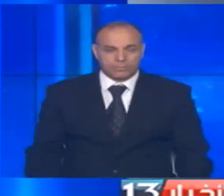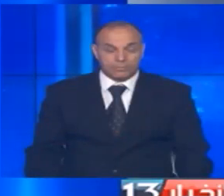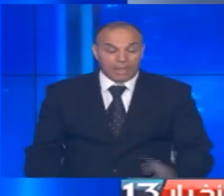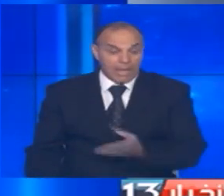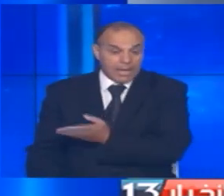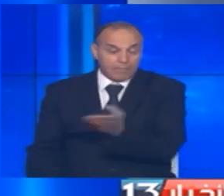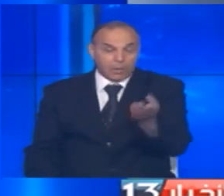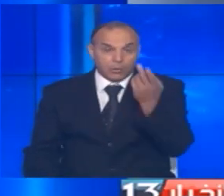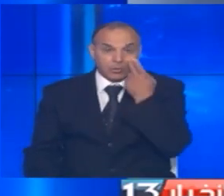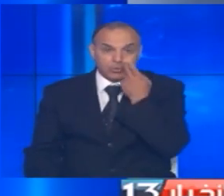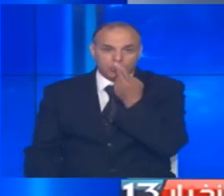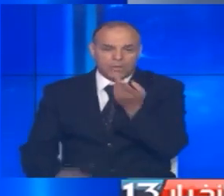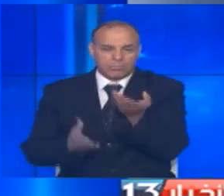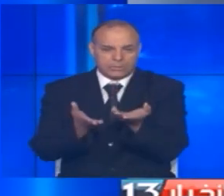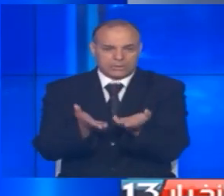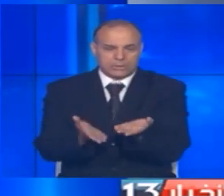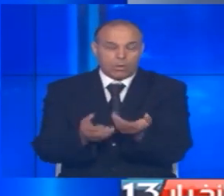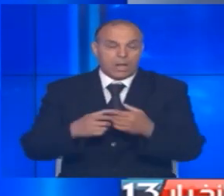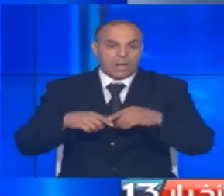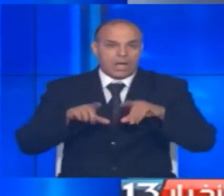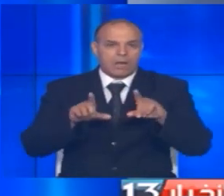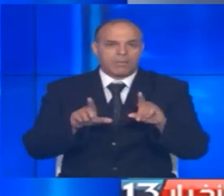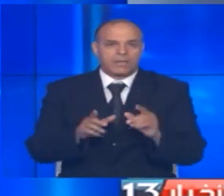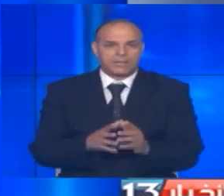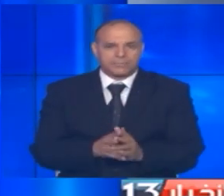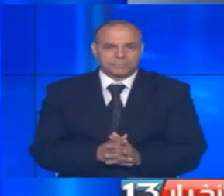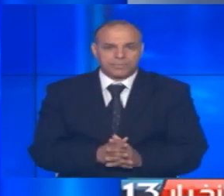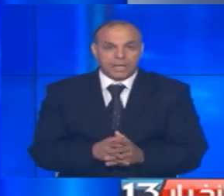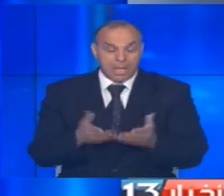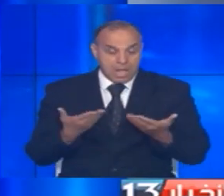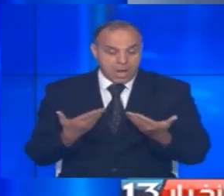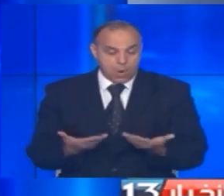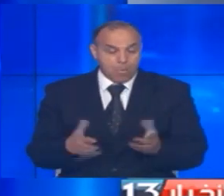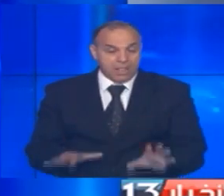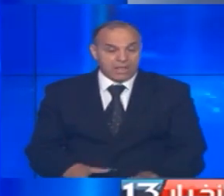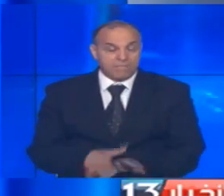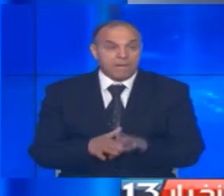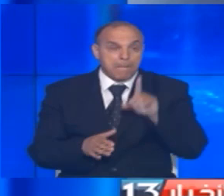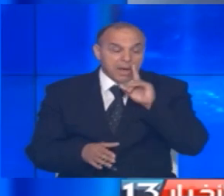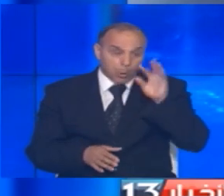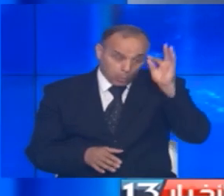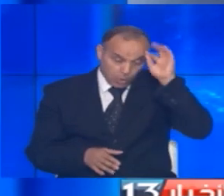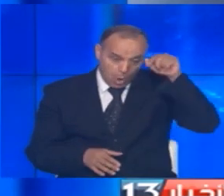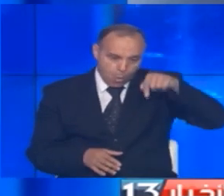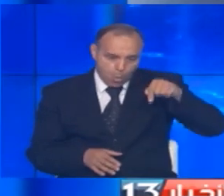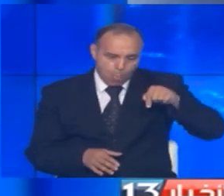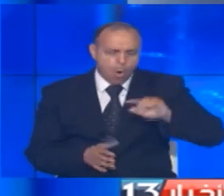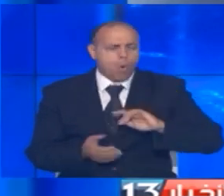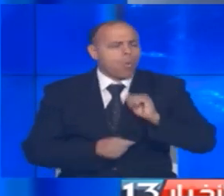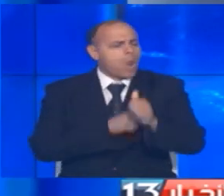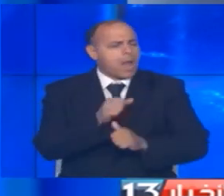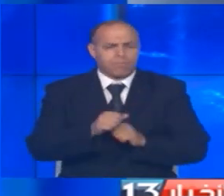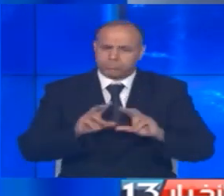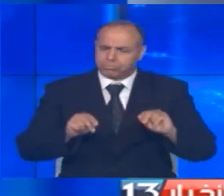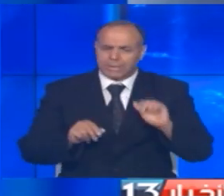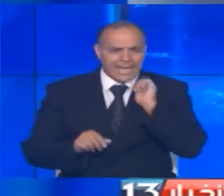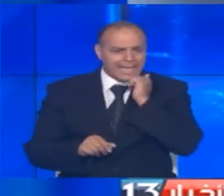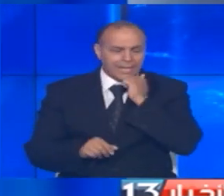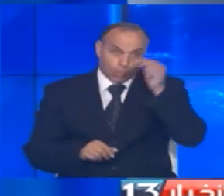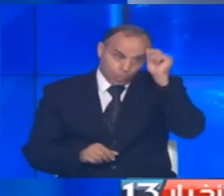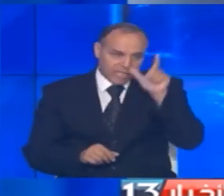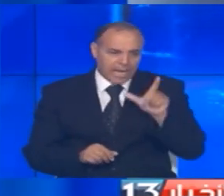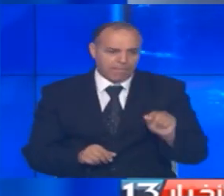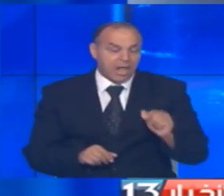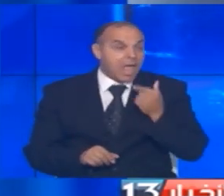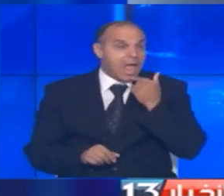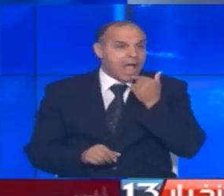أهلاً بكم مشاهدين إلى هذا الموعد الإخباري إذن تحتفل المرأة التونسية اليوم ككل سنة بعيدها الوطني